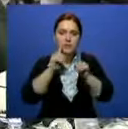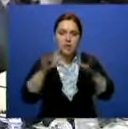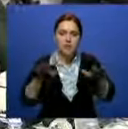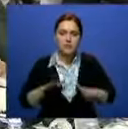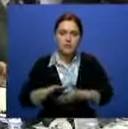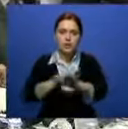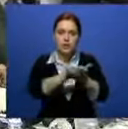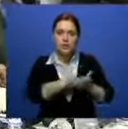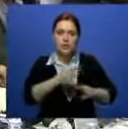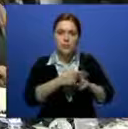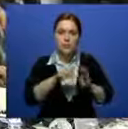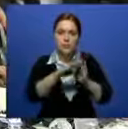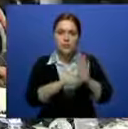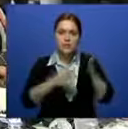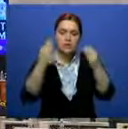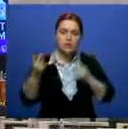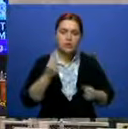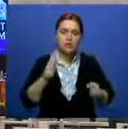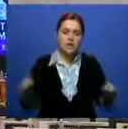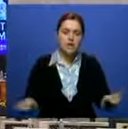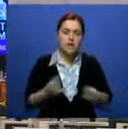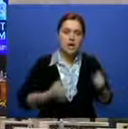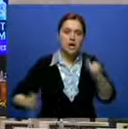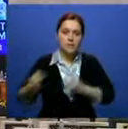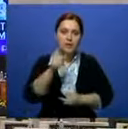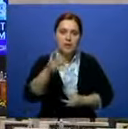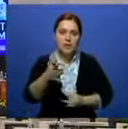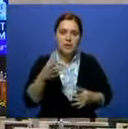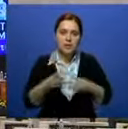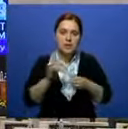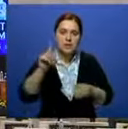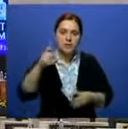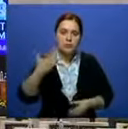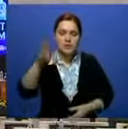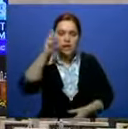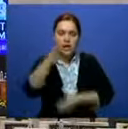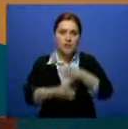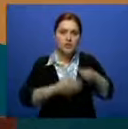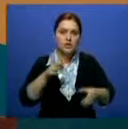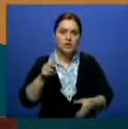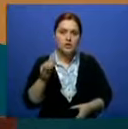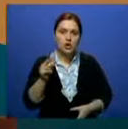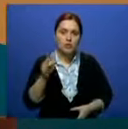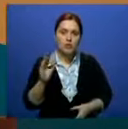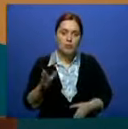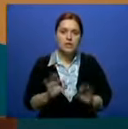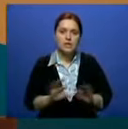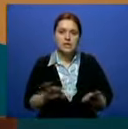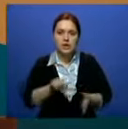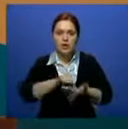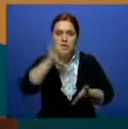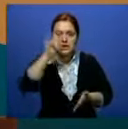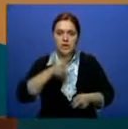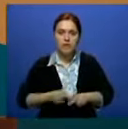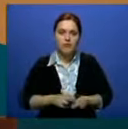повестку дня по устойчивому развитию обсуждали свыше полутора тысяч делегатов из 150 стран мира. Кабибулла Джакупов рассказал о роли Казахстана в этом